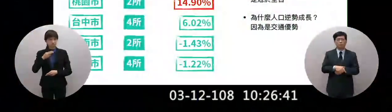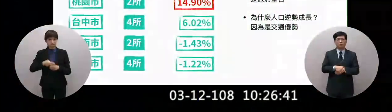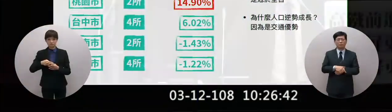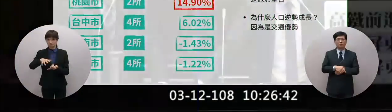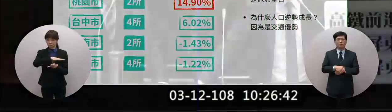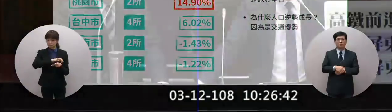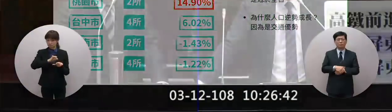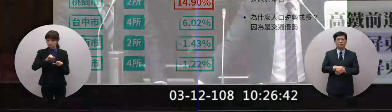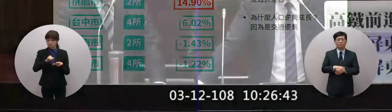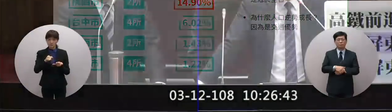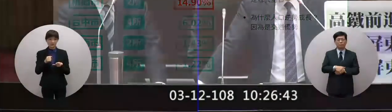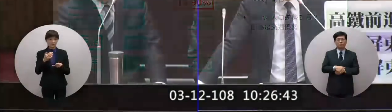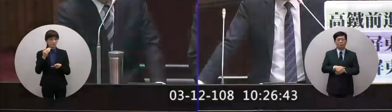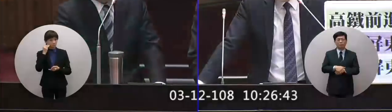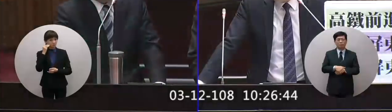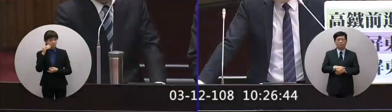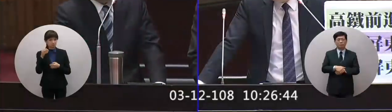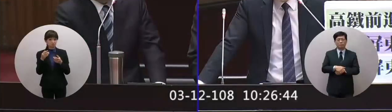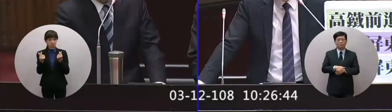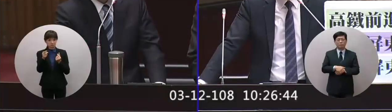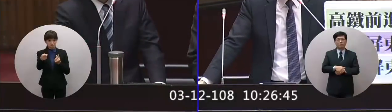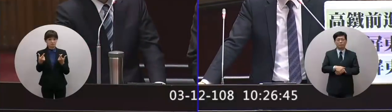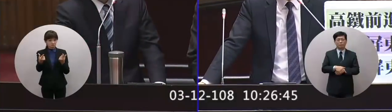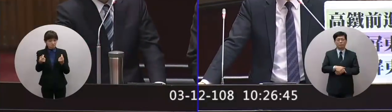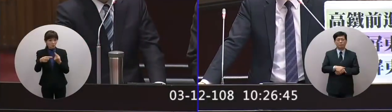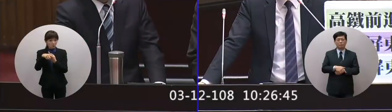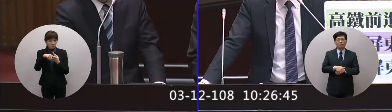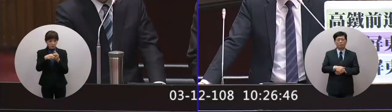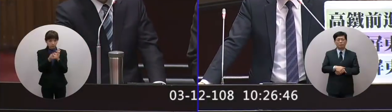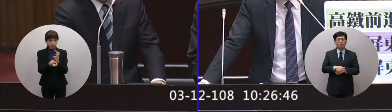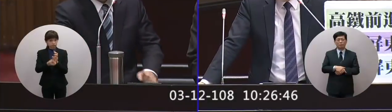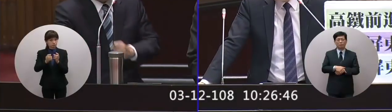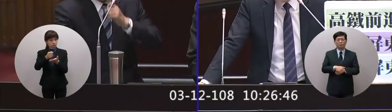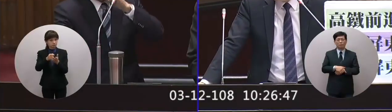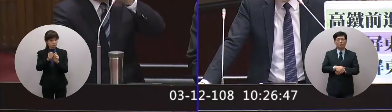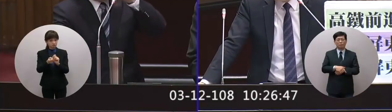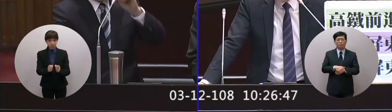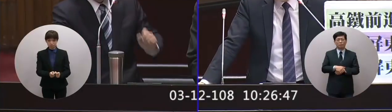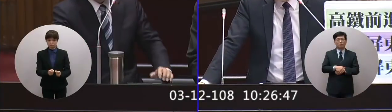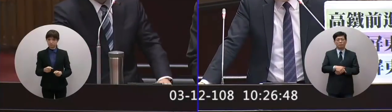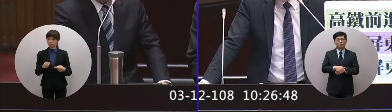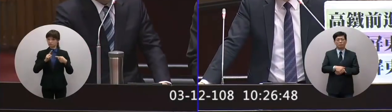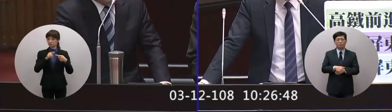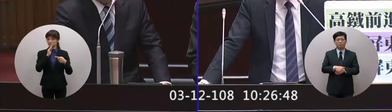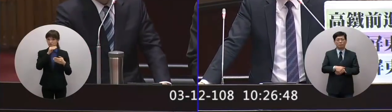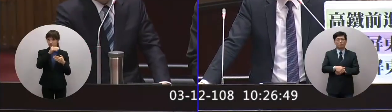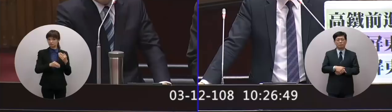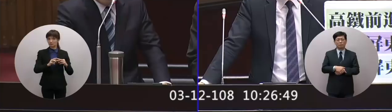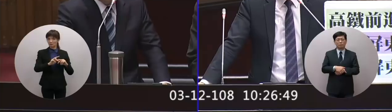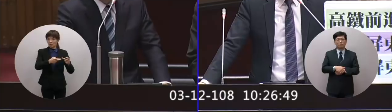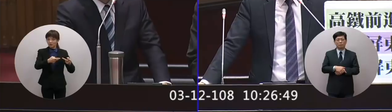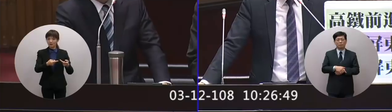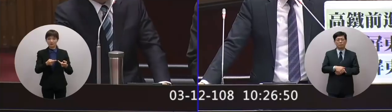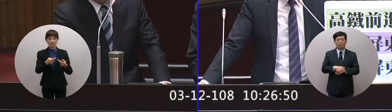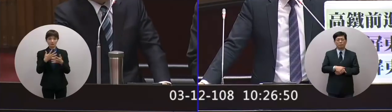像你這個角度分析問題我這一方面是藉堂改變私立學生